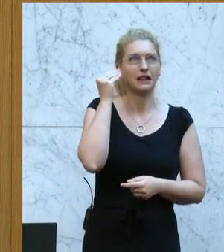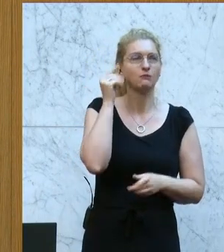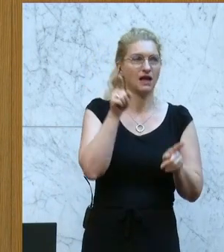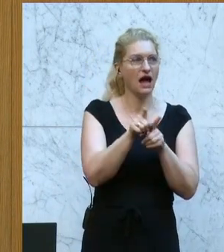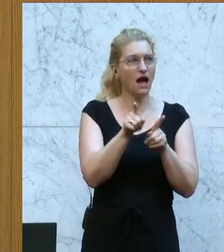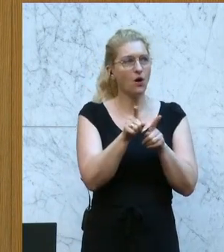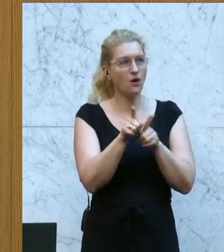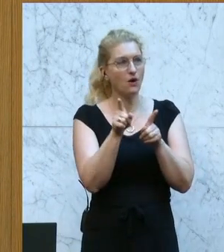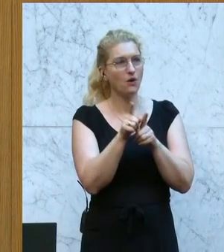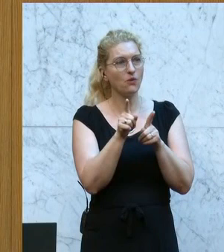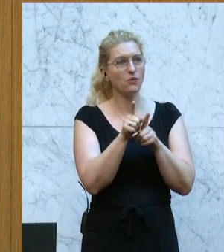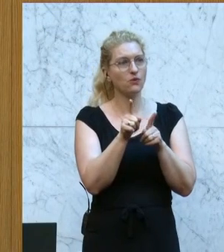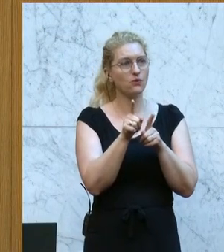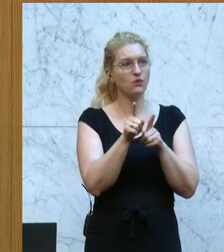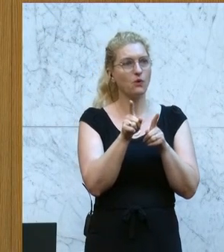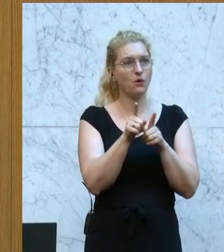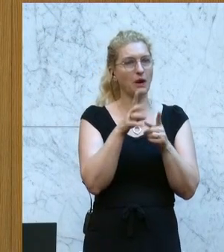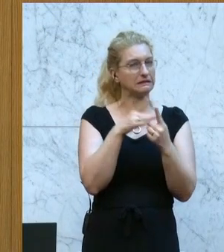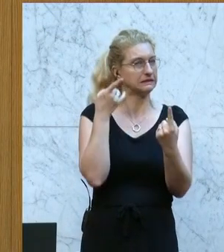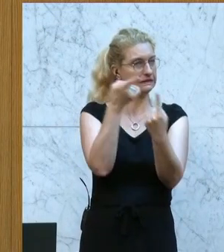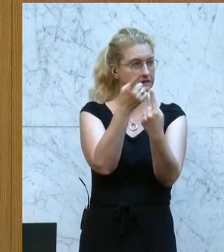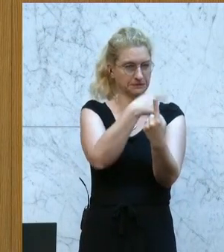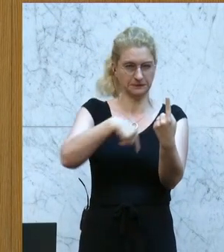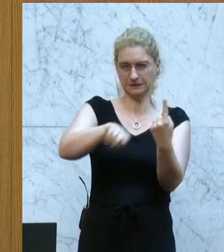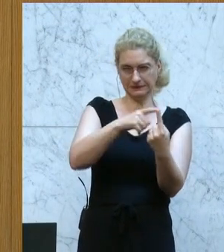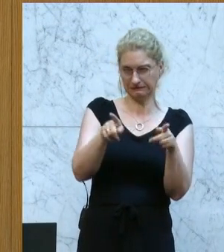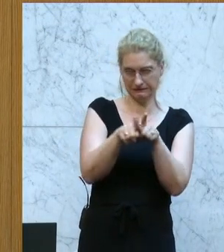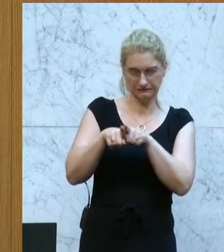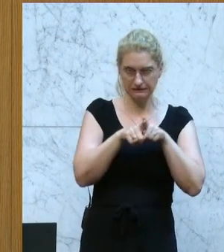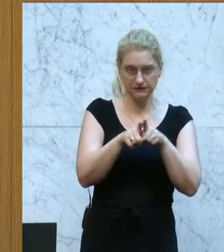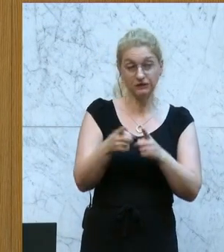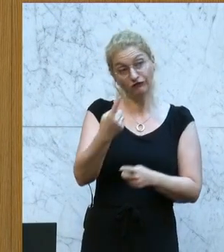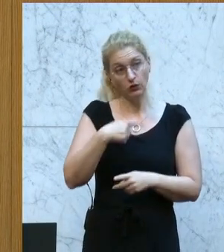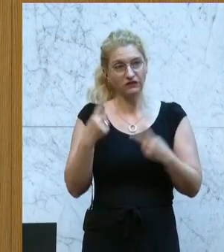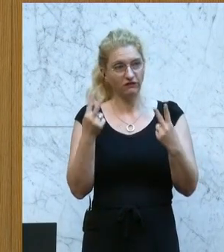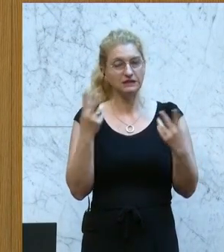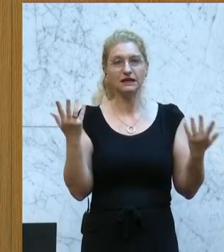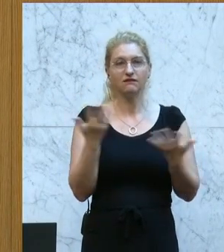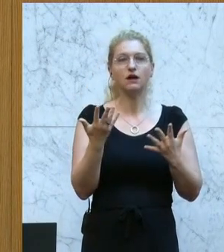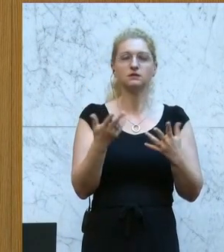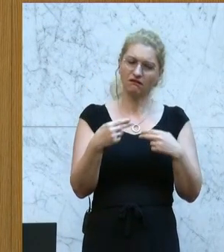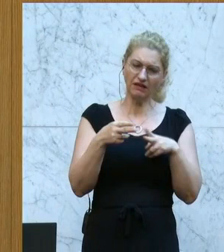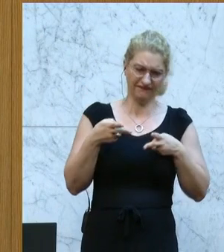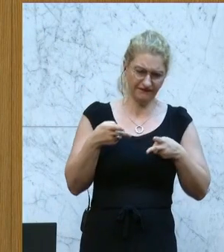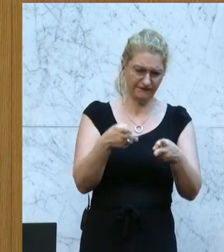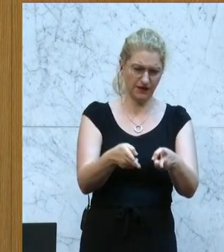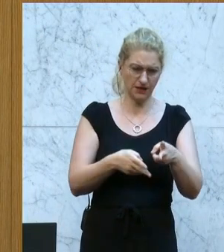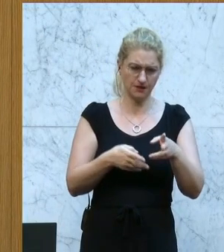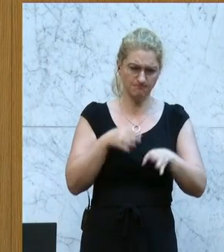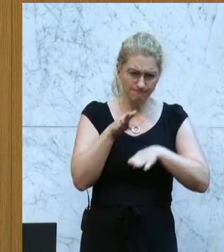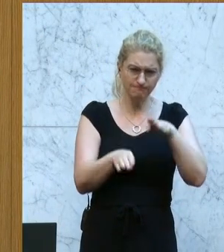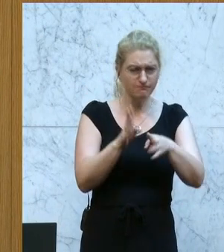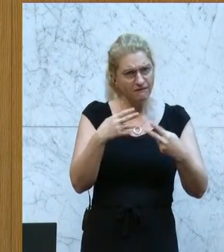uns auch am Ende in der Zielsetzung. Für uns ist wichtig, dass wir weiter den Weg gehen, dass wir